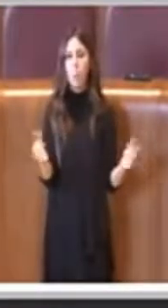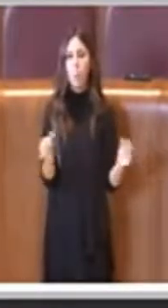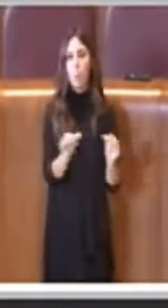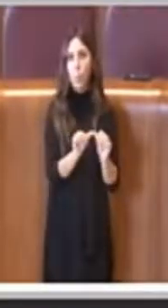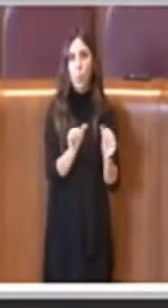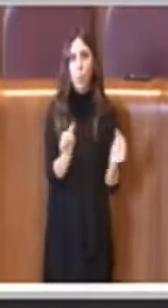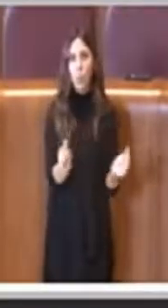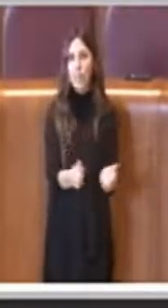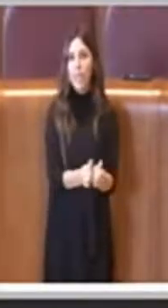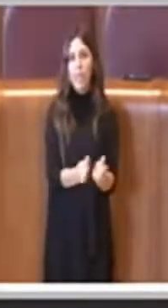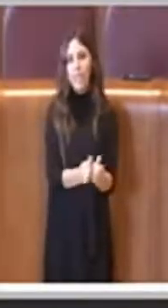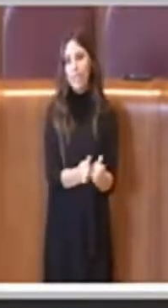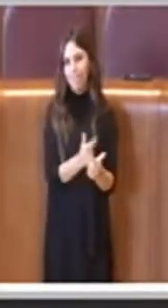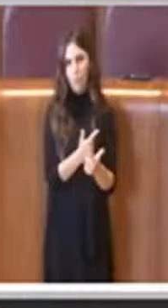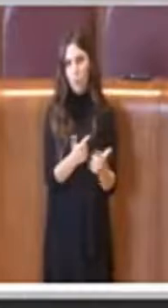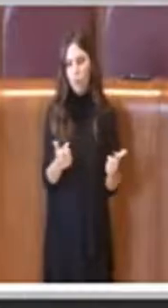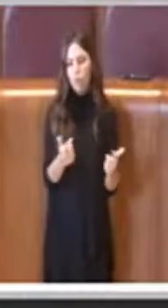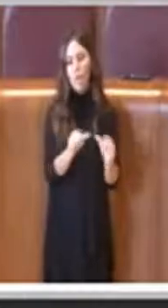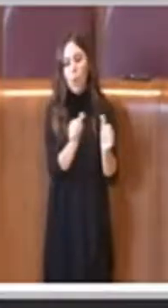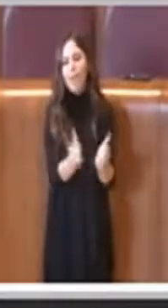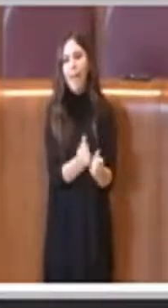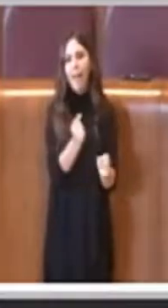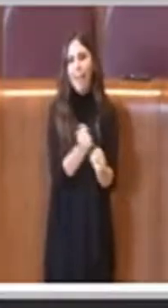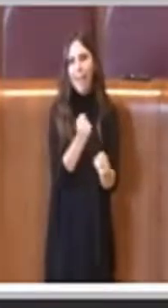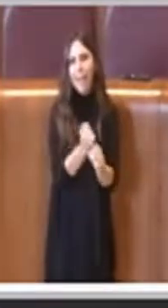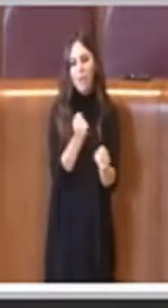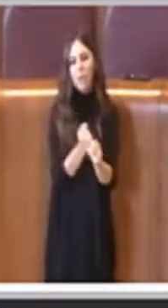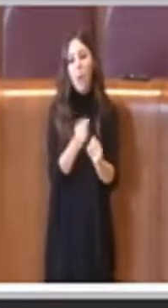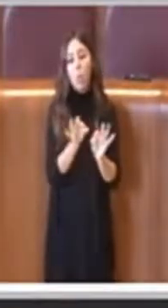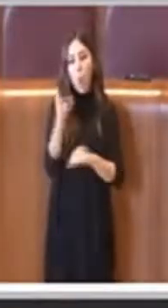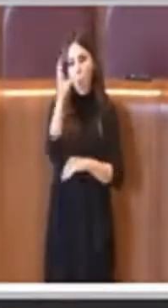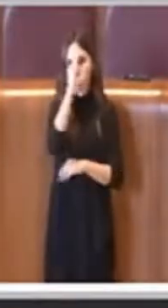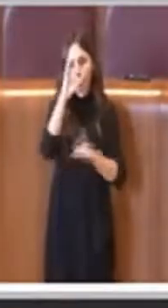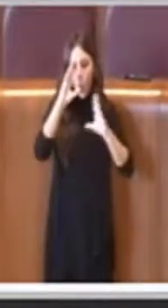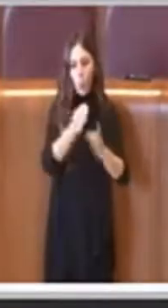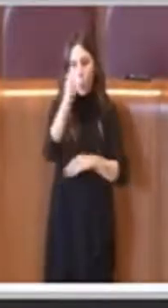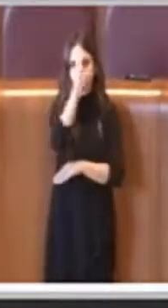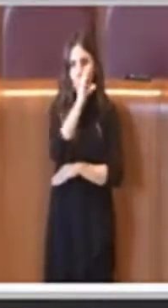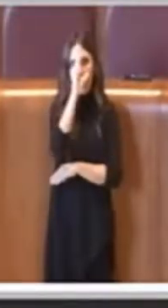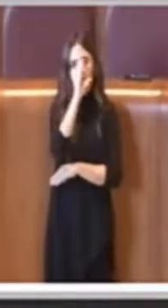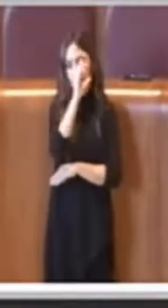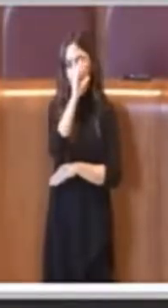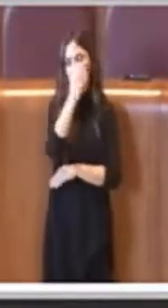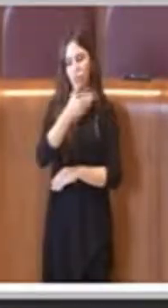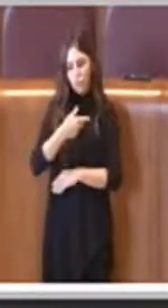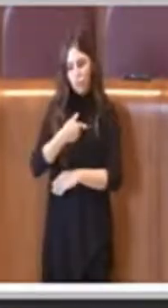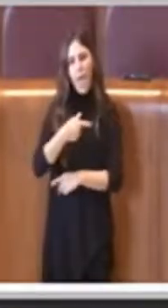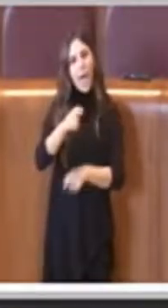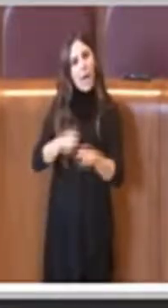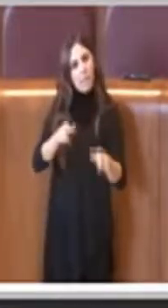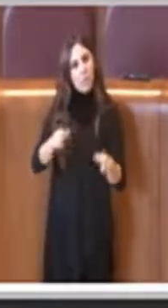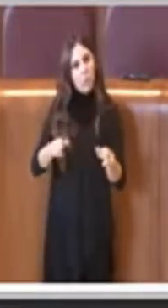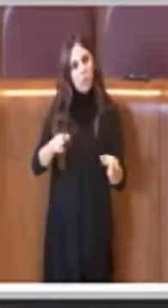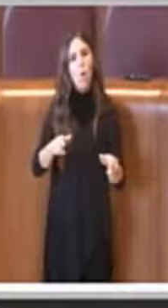lavorare anche sul turismo, nel senso che vi sono quegli utenti che comunque